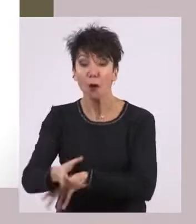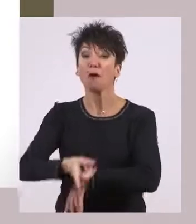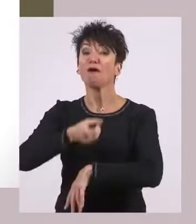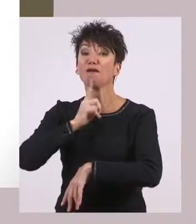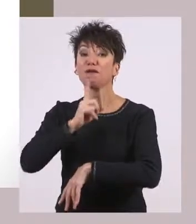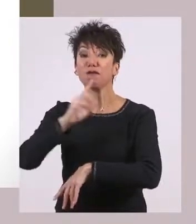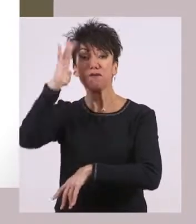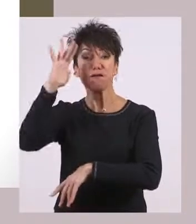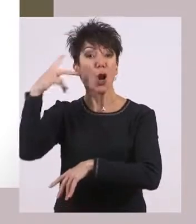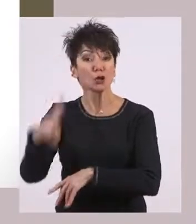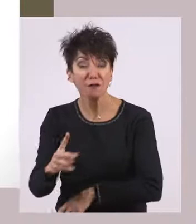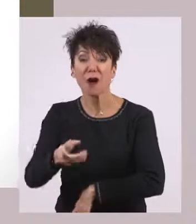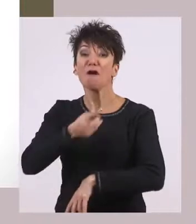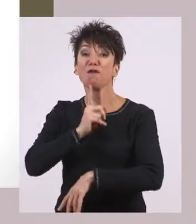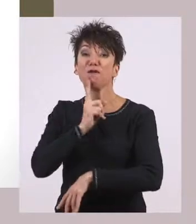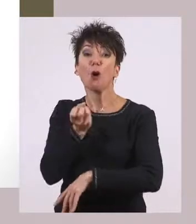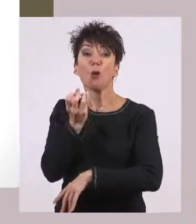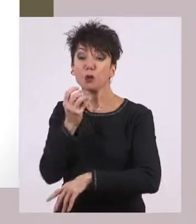συγκεκριμένο τρόπο ζωής.